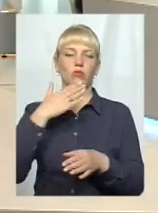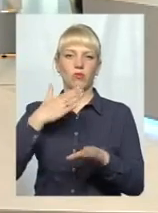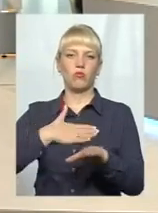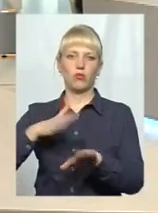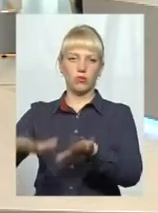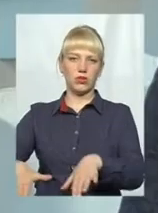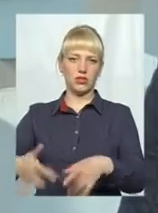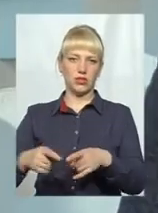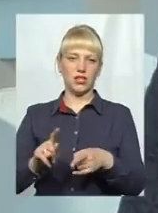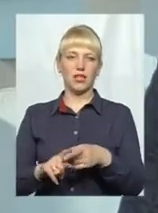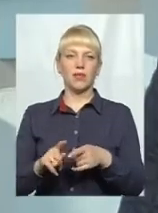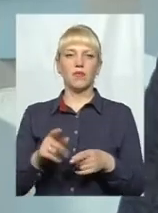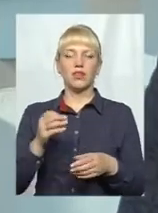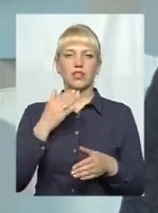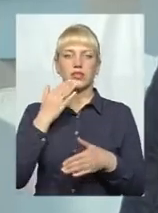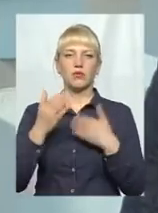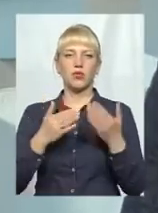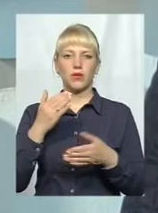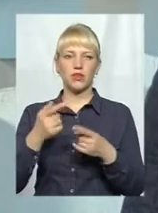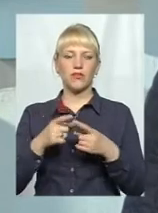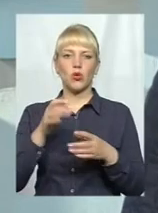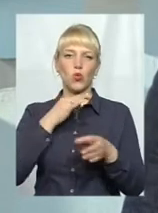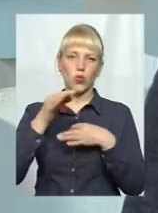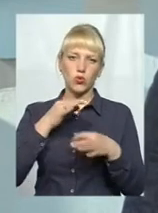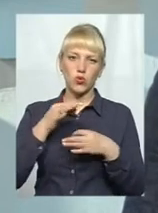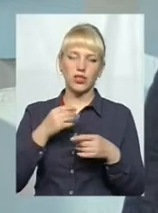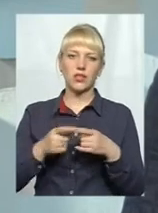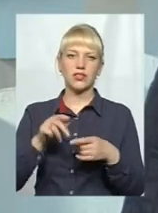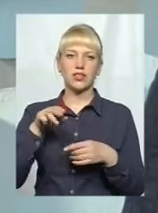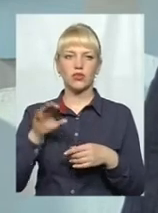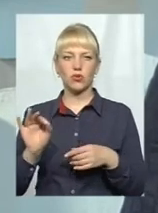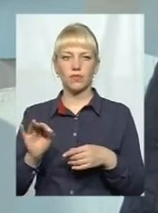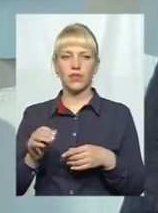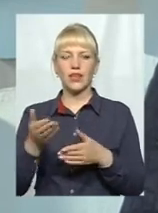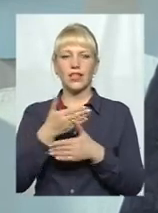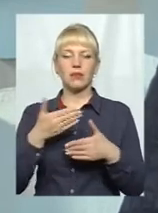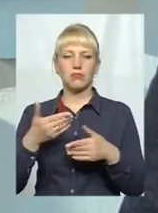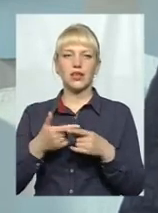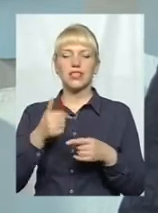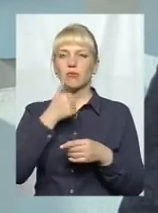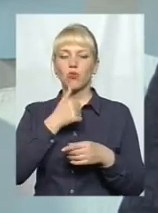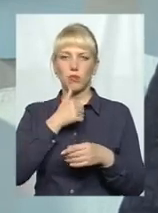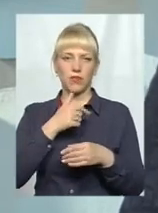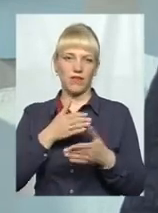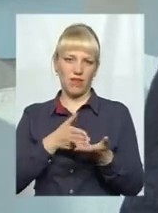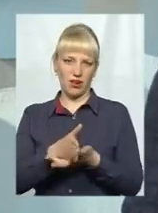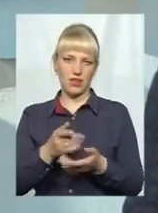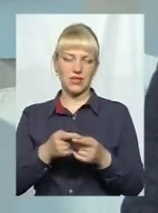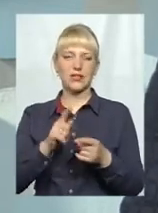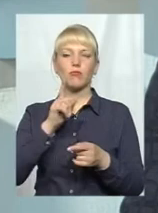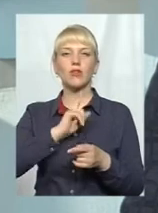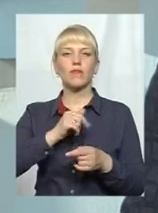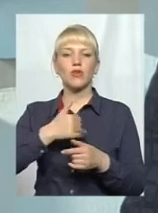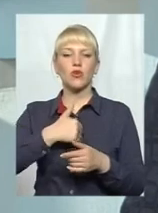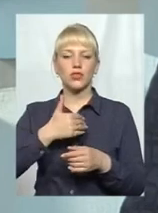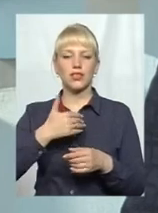будинок. Стосовно опитувань, стосовно цієї консультації, то це пробний варіант, насправді. Ми хотіли запустити такий сервіс